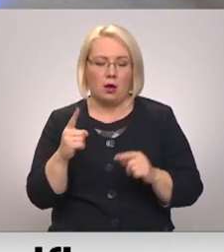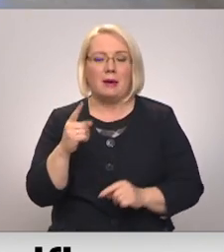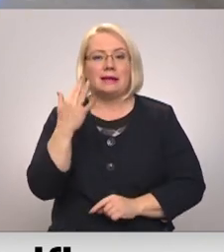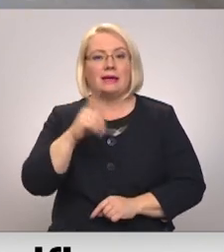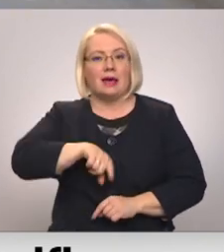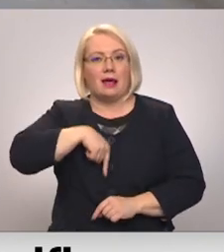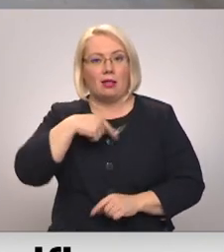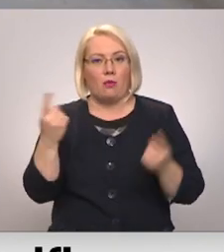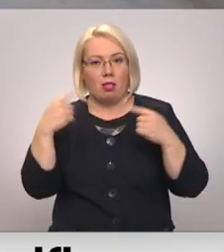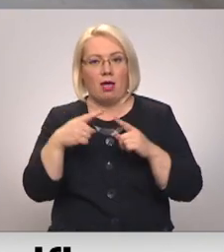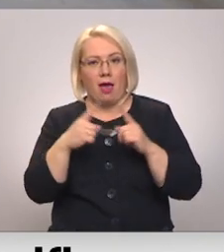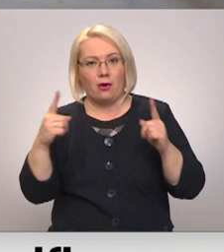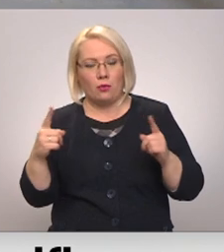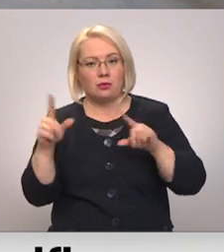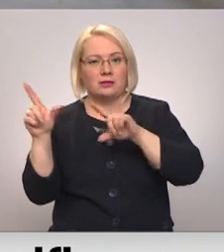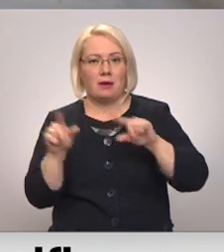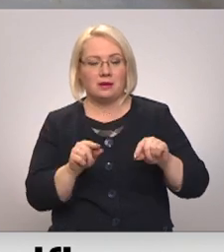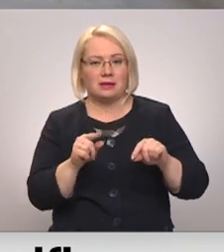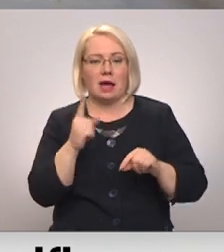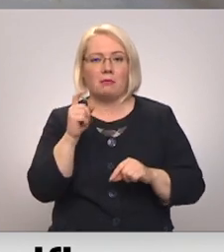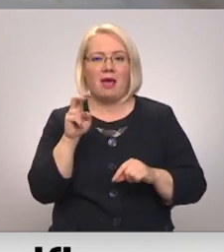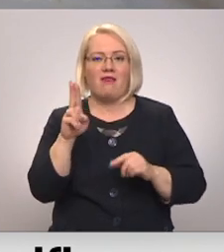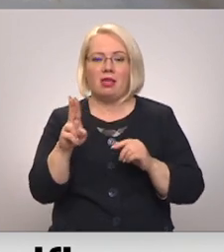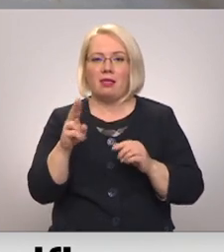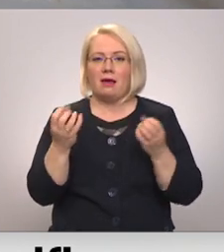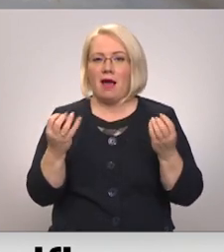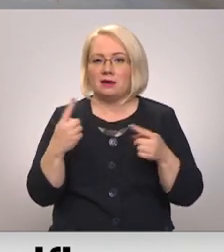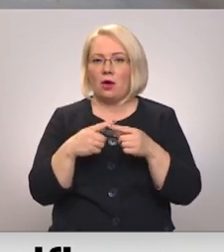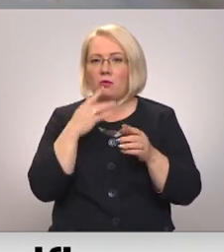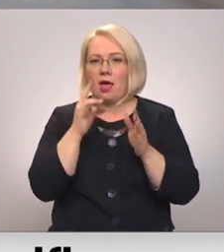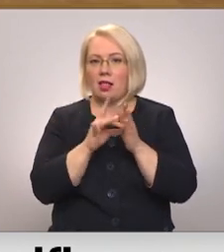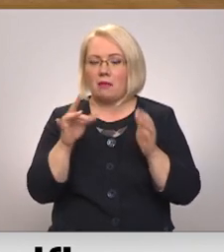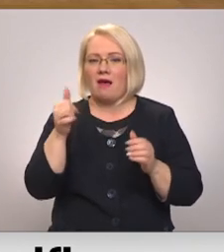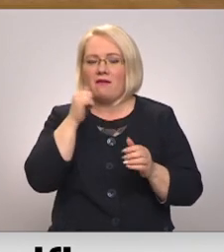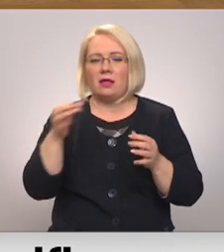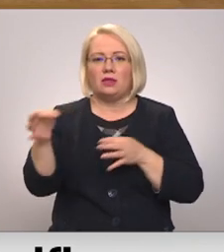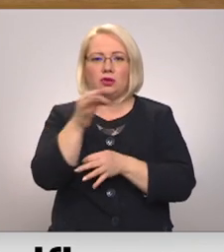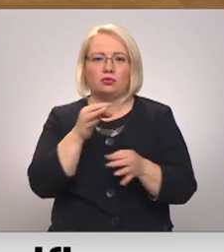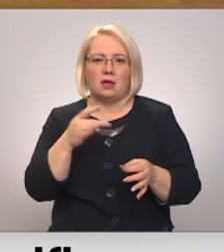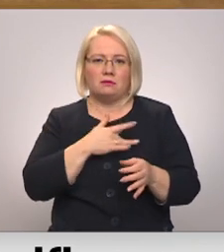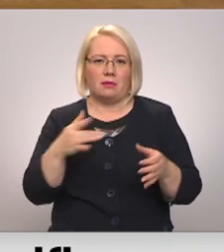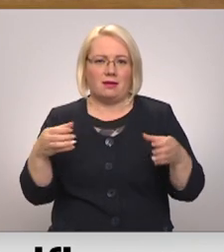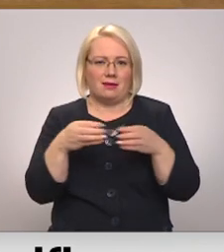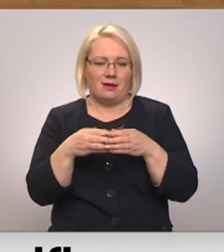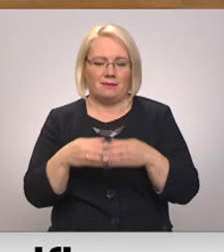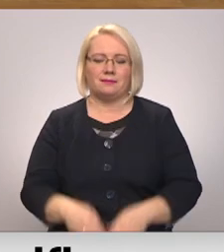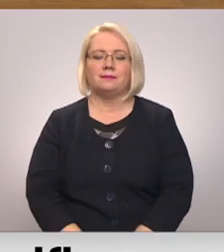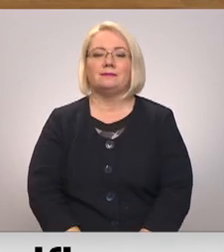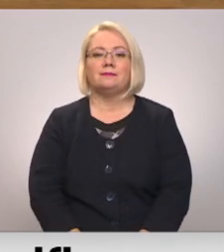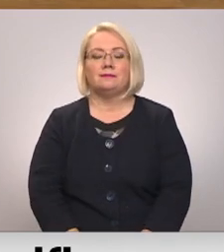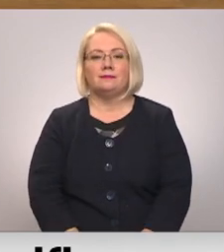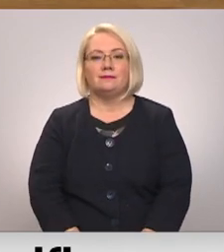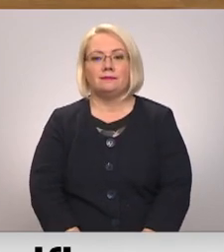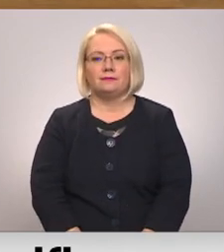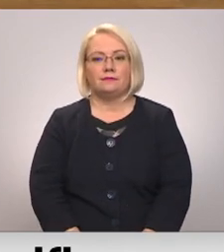ilgu laiku samazināt pēvienu likmi gāzei un elektrībai, vēl diskutēs koalīcijas partneri. Iļie Kozins, Ivorža